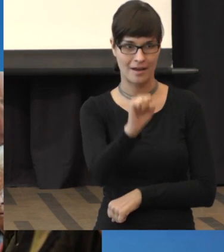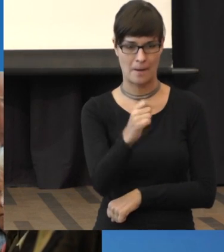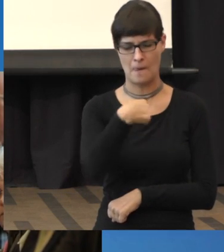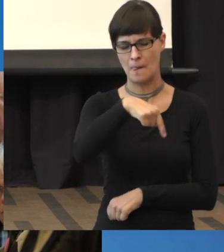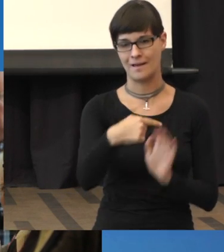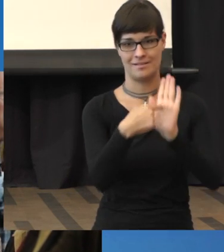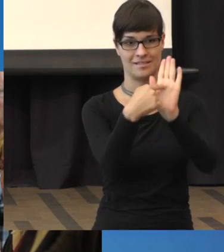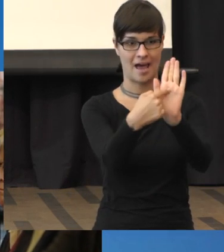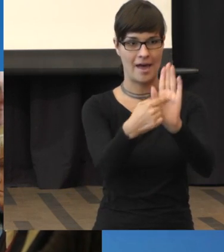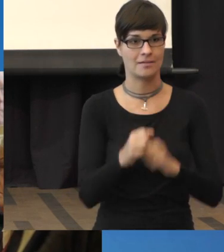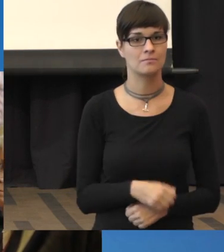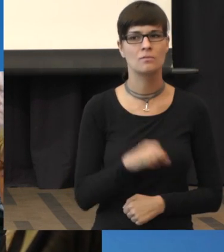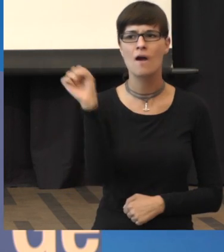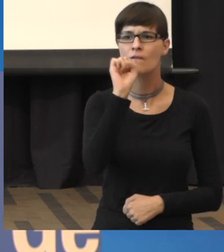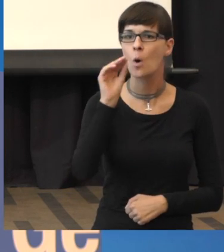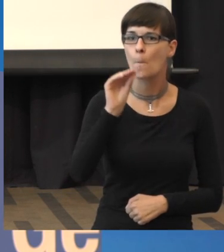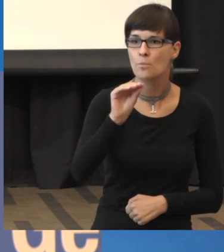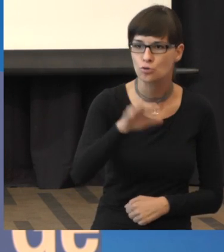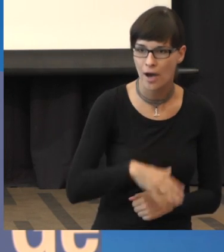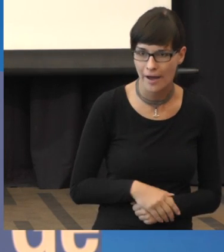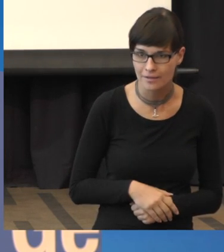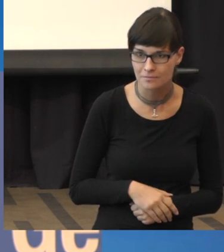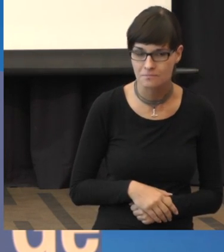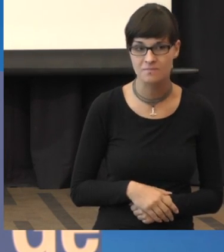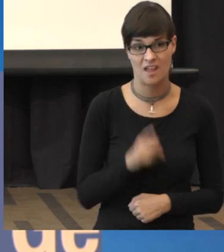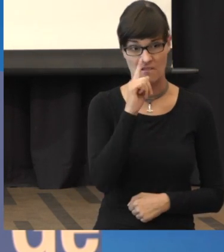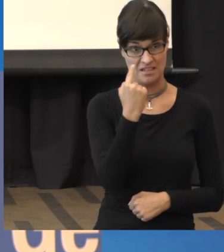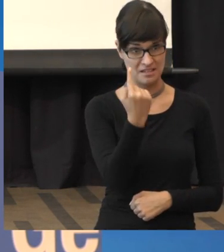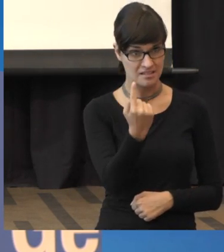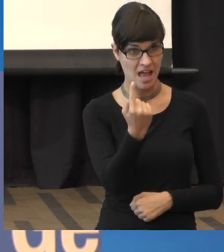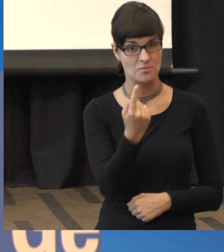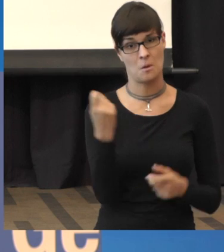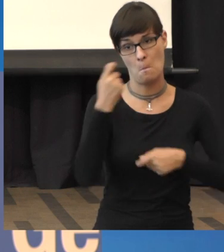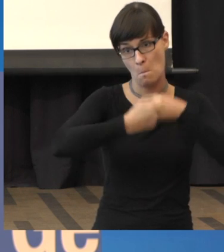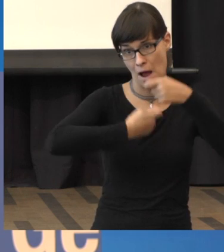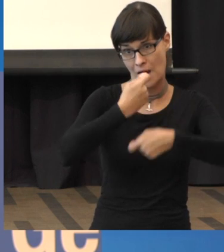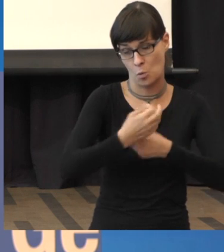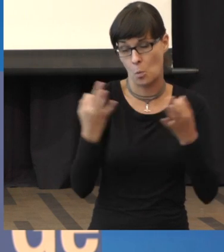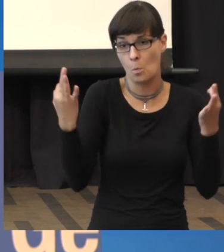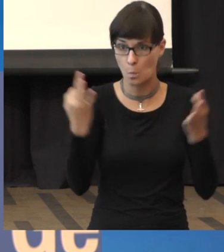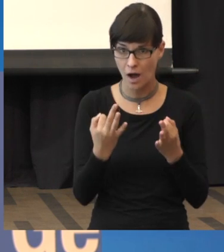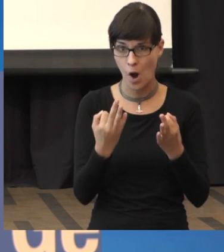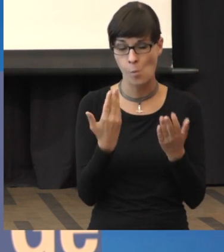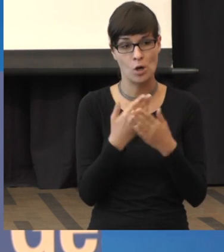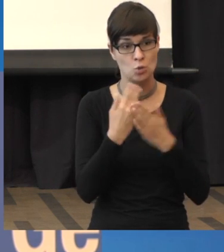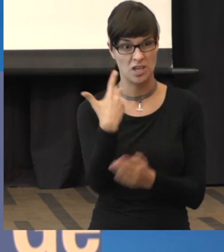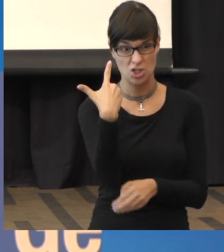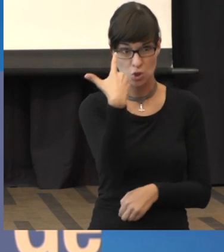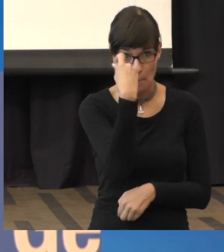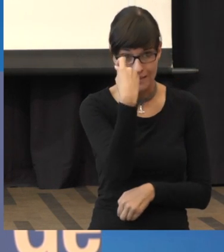erwähne das deshalb, weil wenn Sie möglicherweise behandelt werden müssen mit Spritzen,